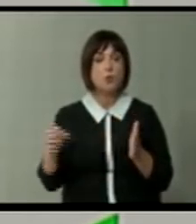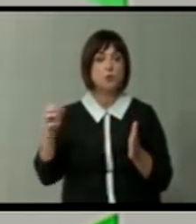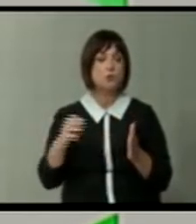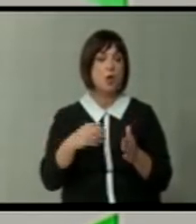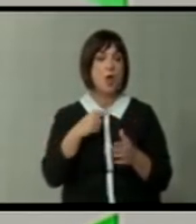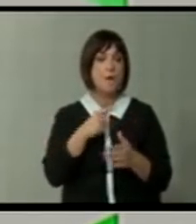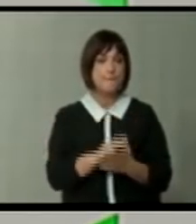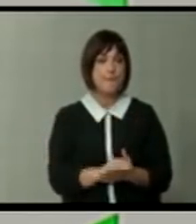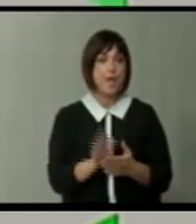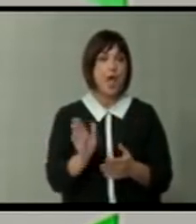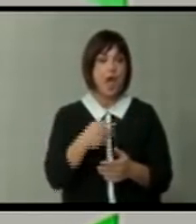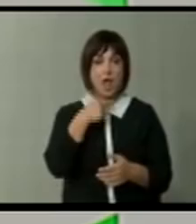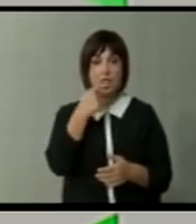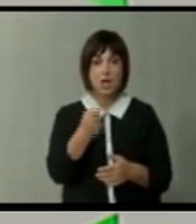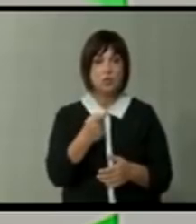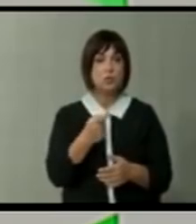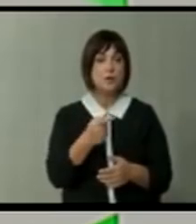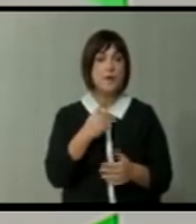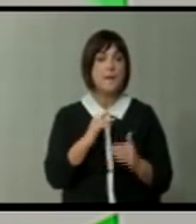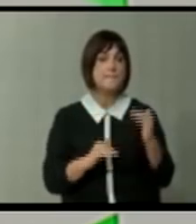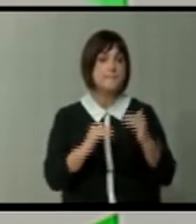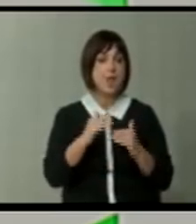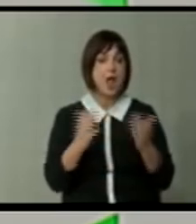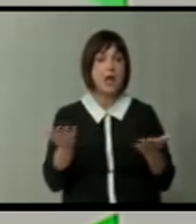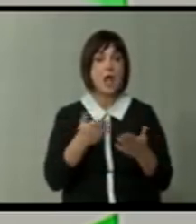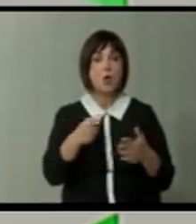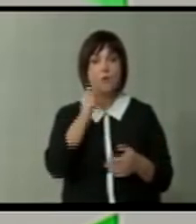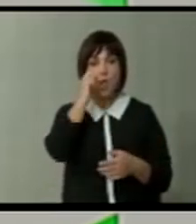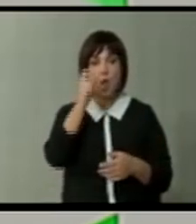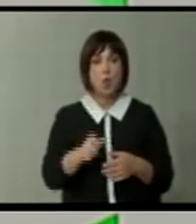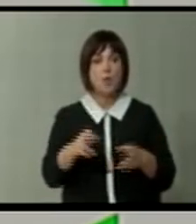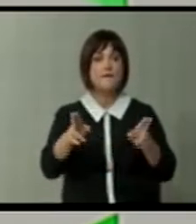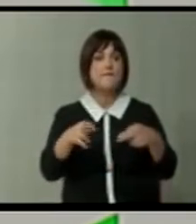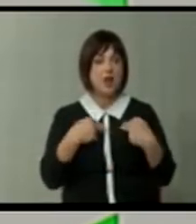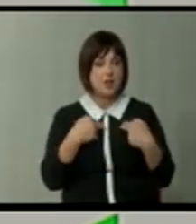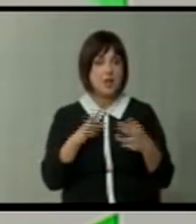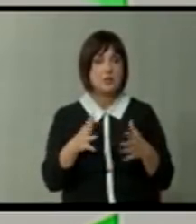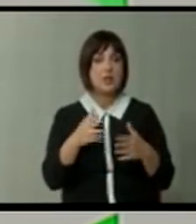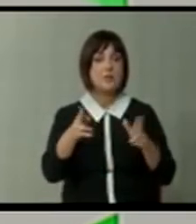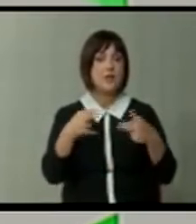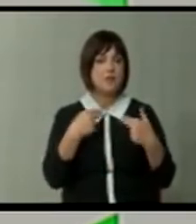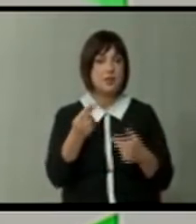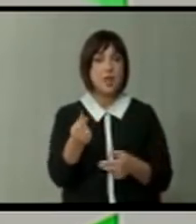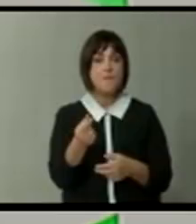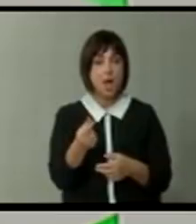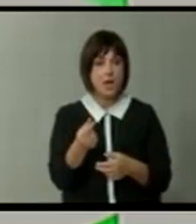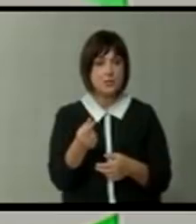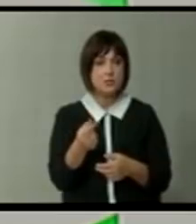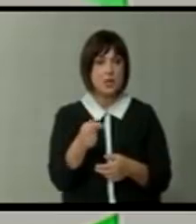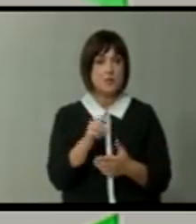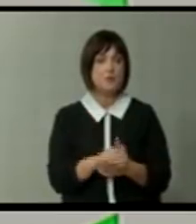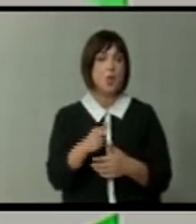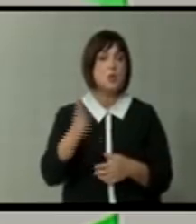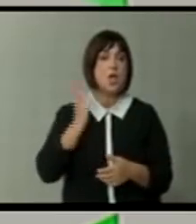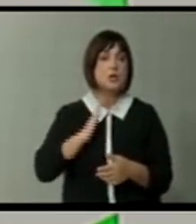понатамноши. Ај кажете ми, меанизм, како тие луѓе би ги вратили и дали би ги вратили парите од